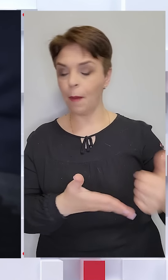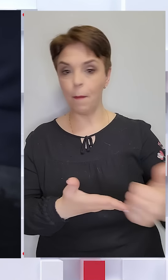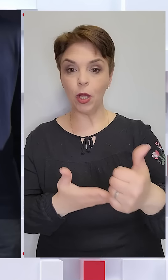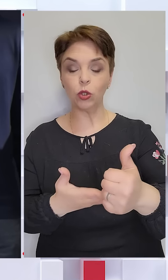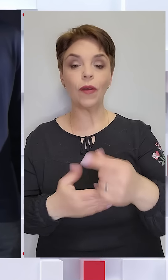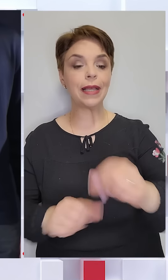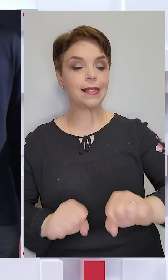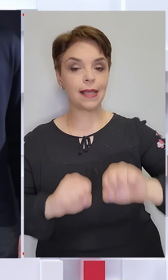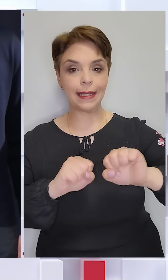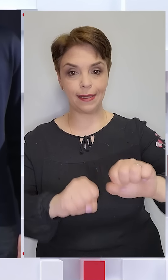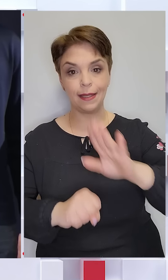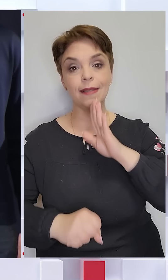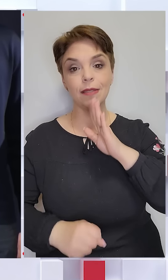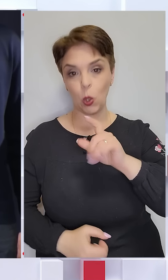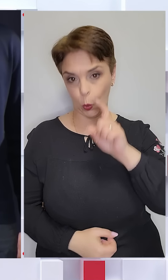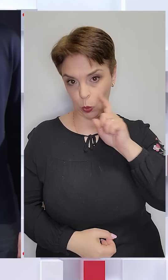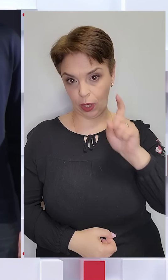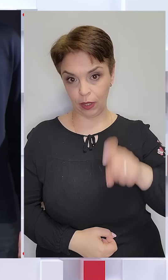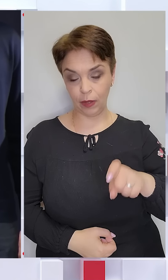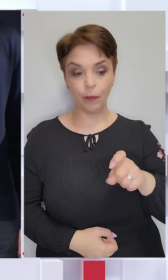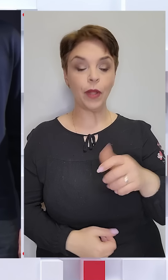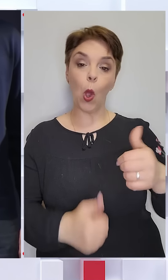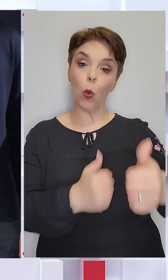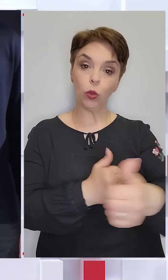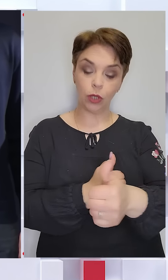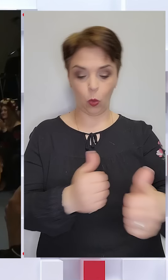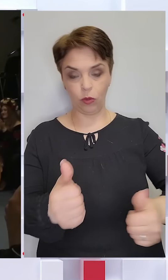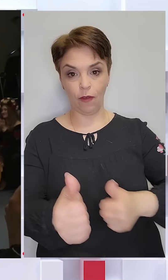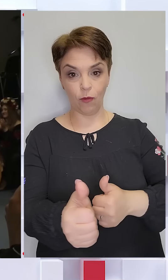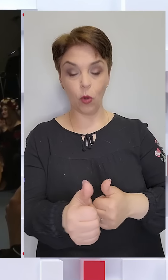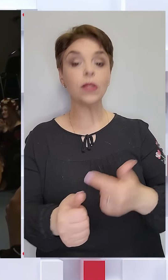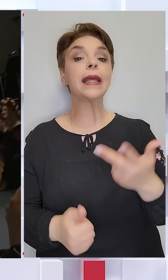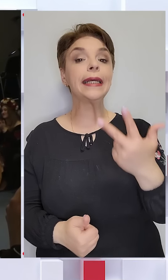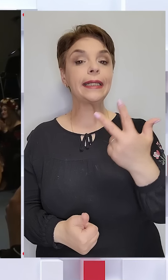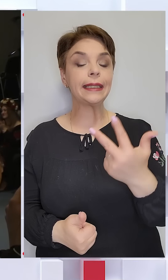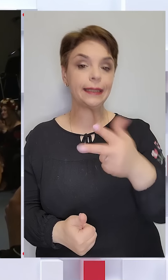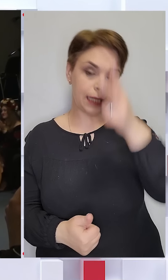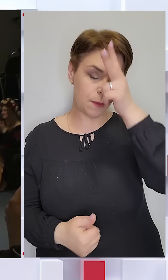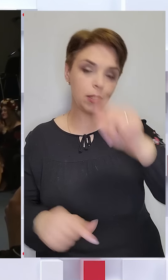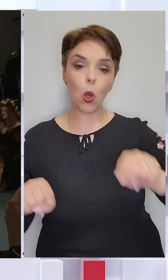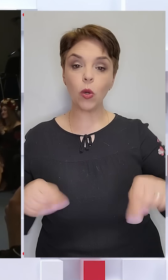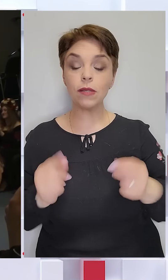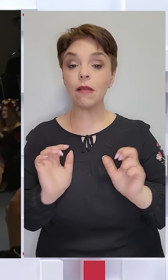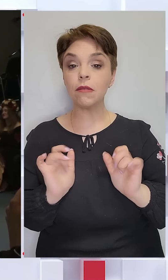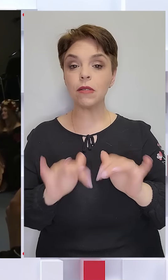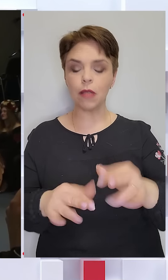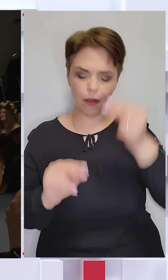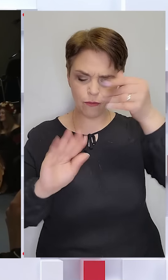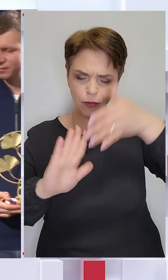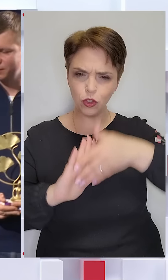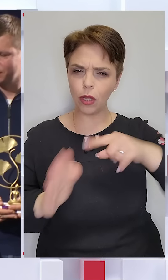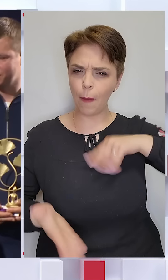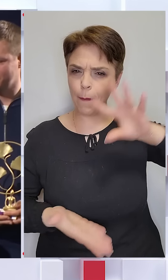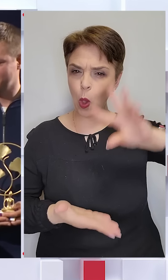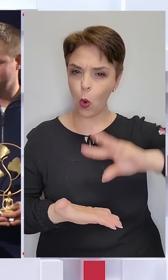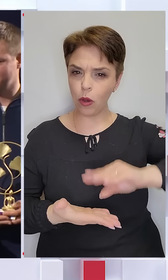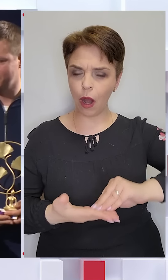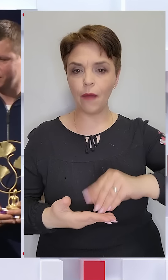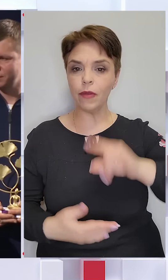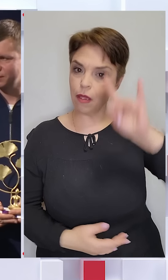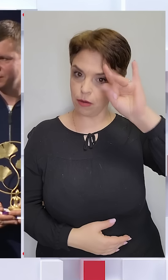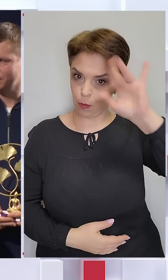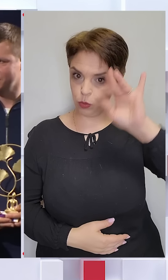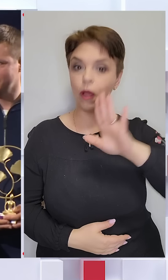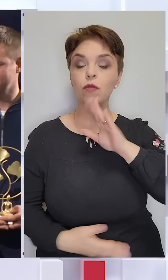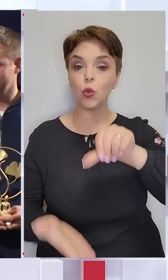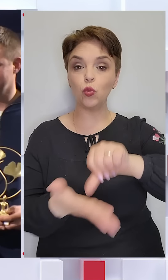захисниці України у тилу і на фронті. Три місяці організатори заходу вивчали біографію та репутацію